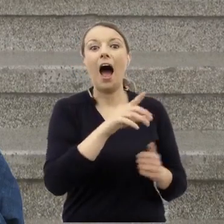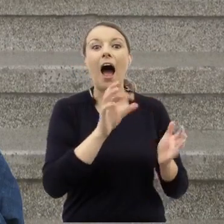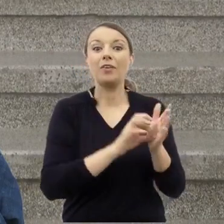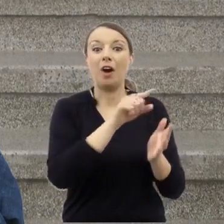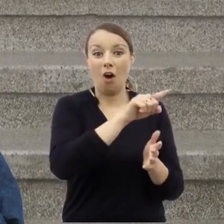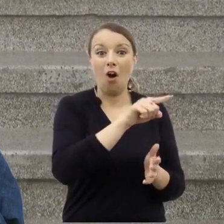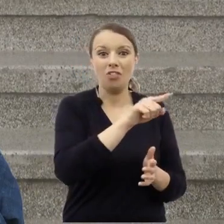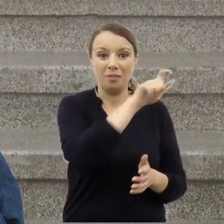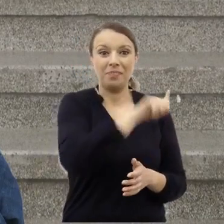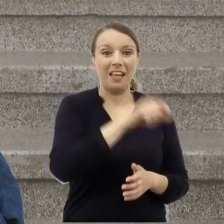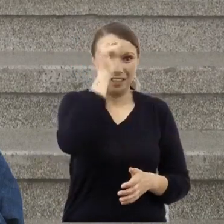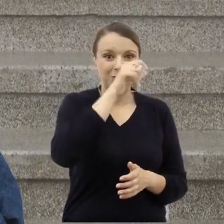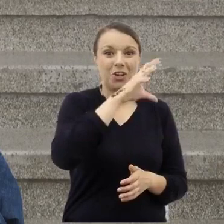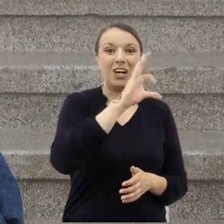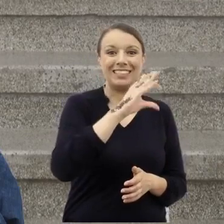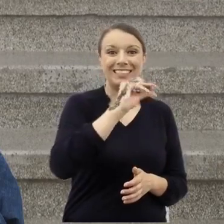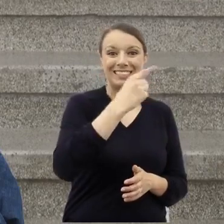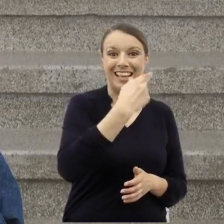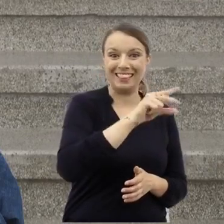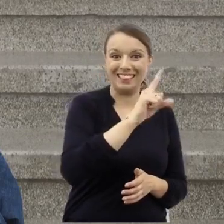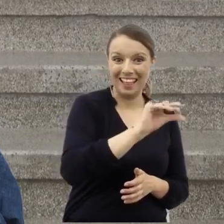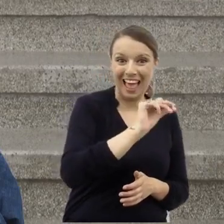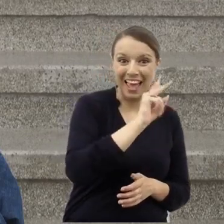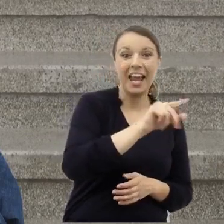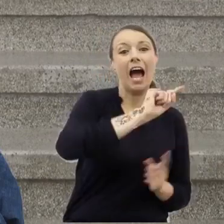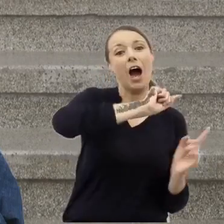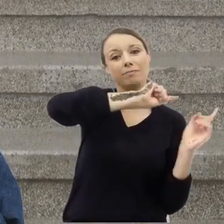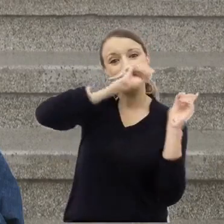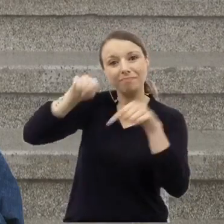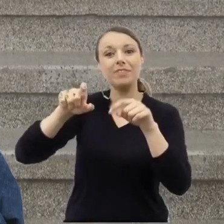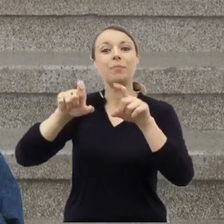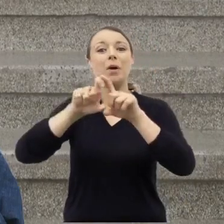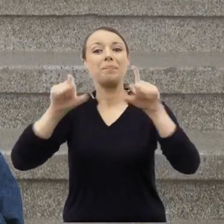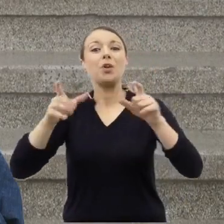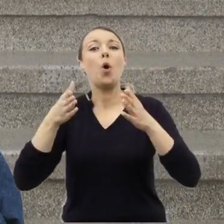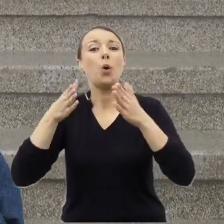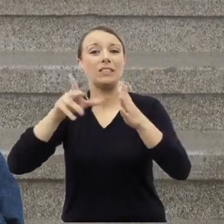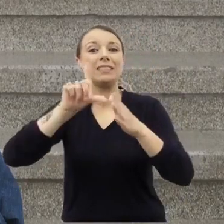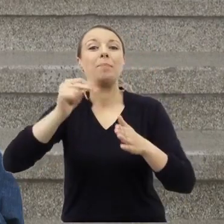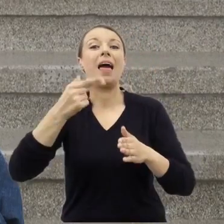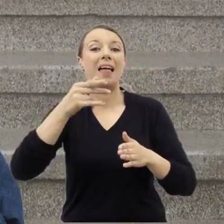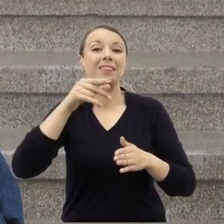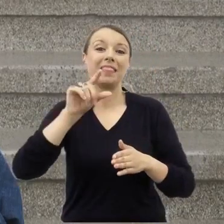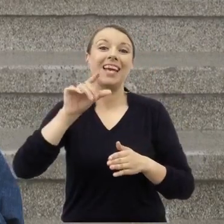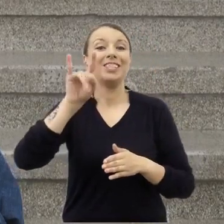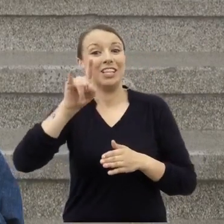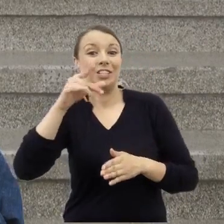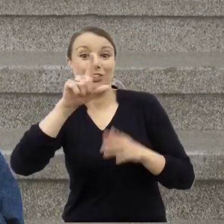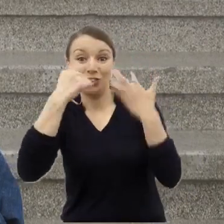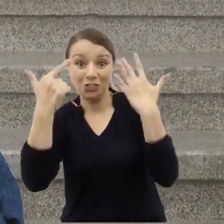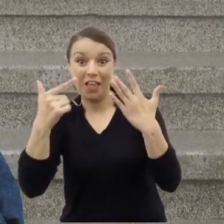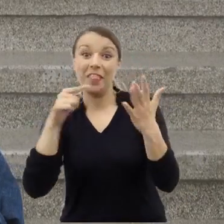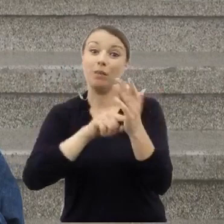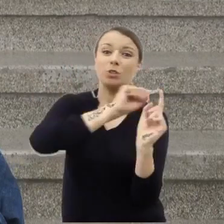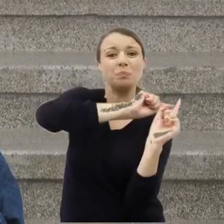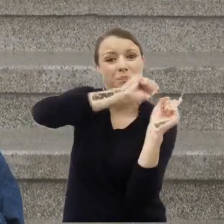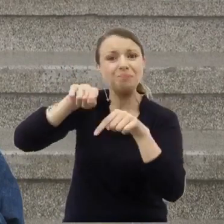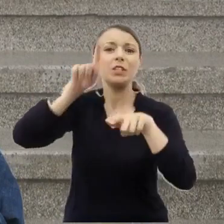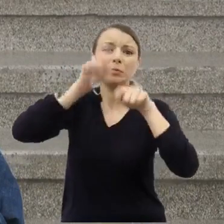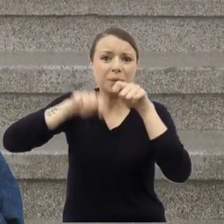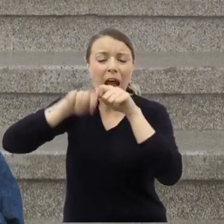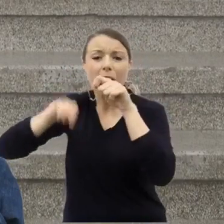wysłał patrol na Planty 7, aby przeszukać posesję, szukając innych dzieci, które tam miały się